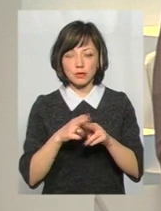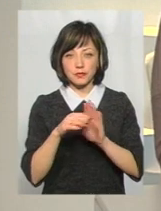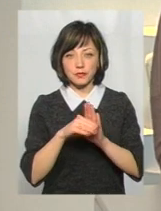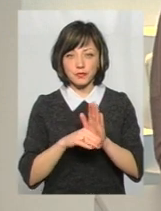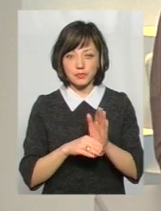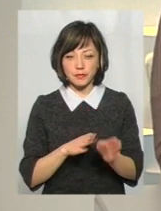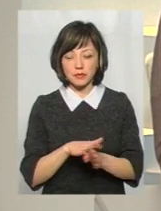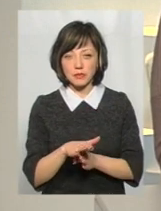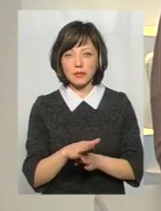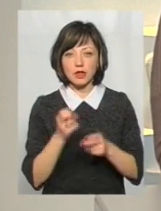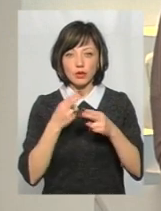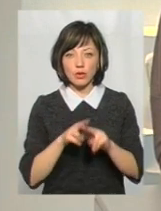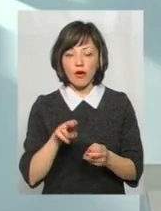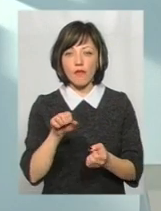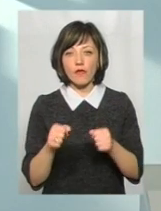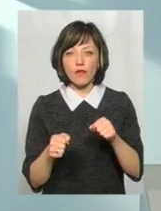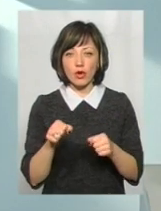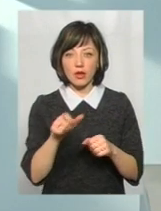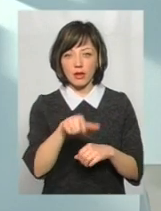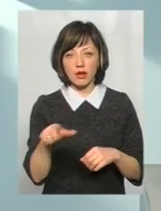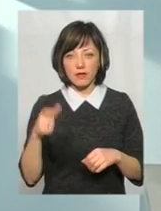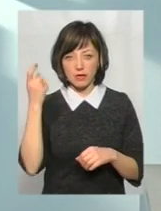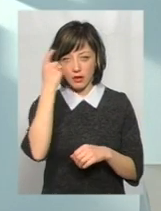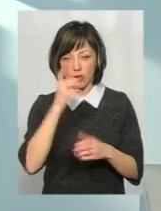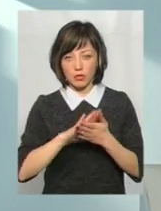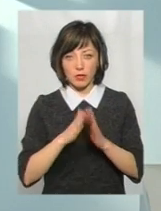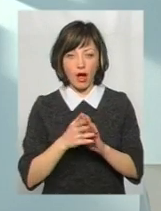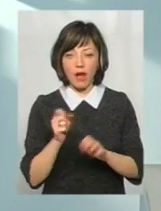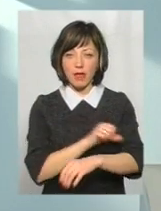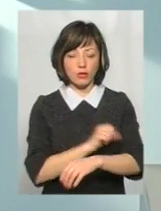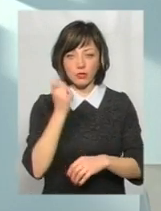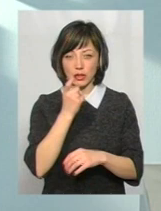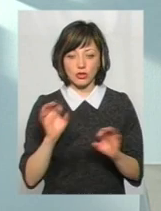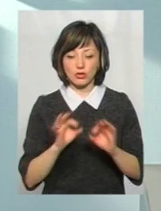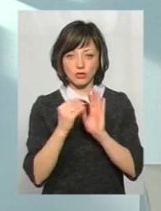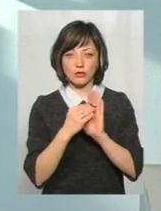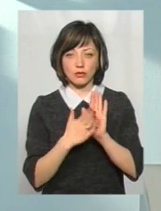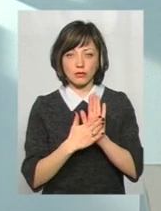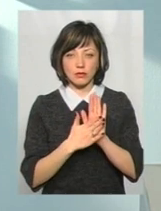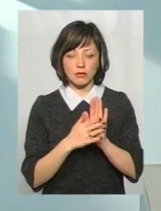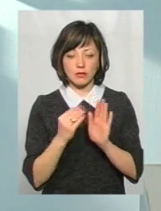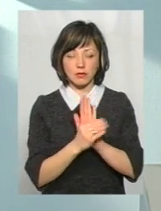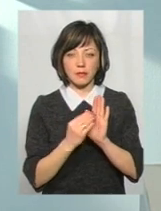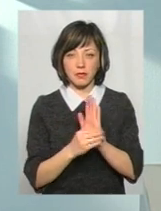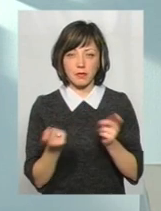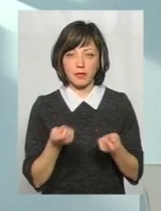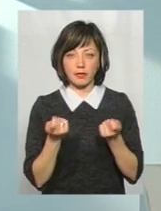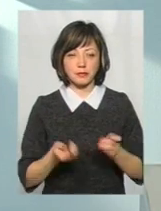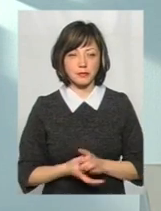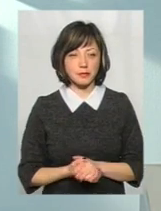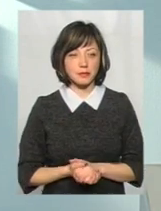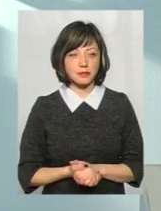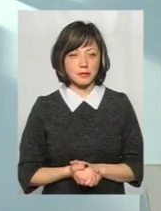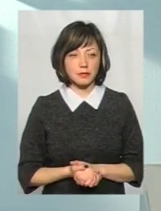побудована більш для водіїв, які в стані все-таки алкогольне сп'яніння. А про наркотичне сп'яніння там досить є великі підводні